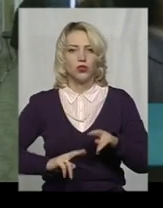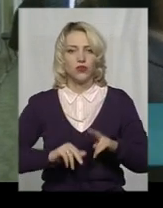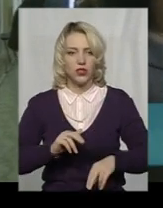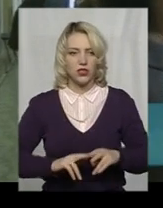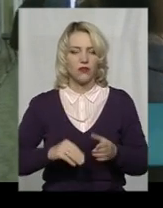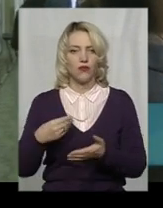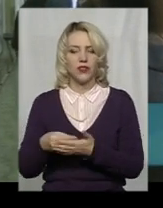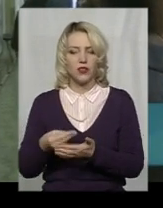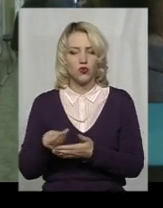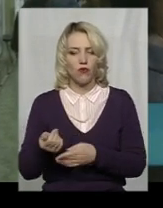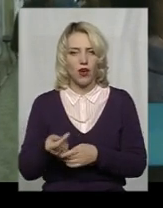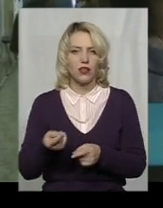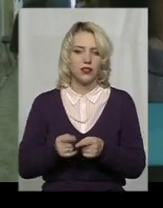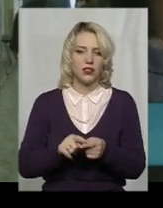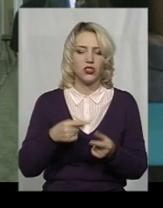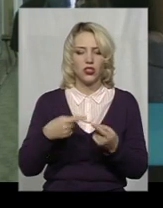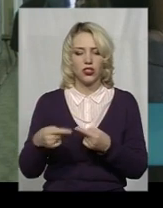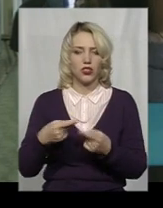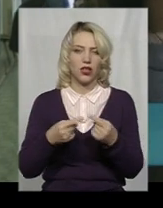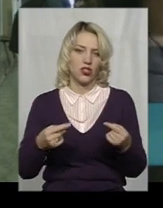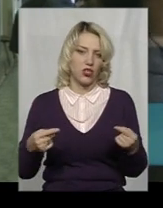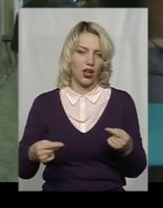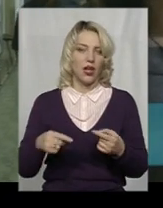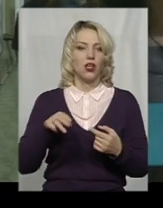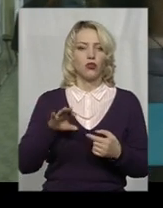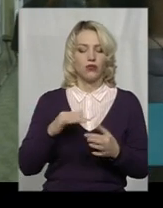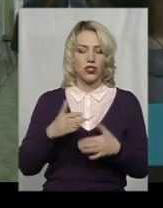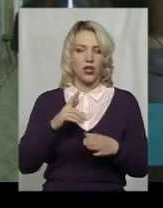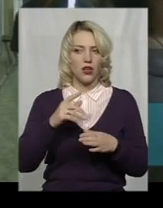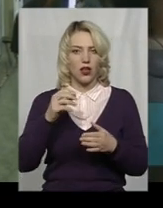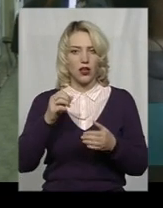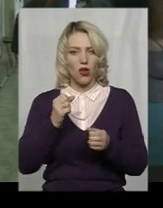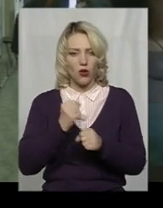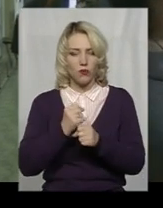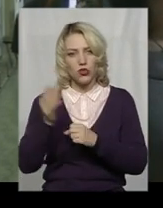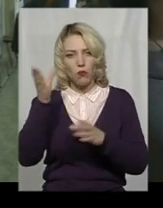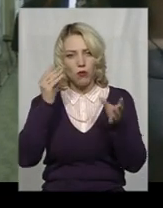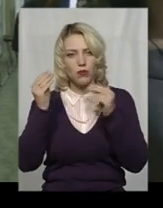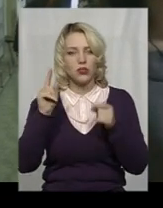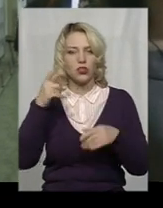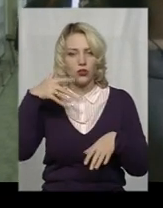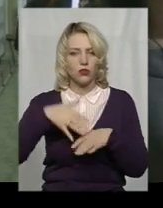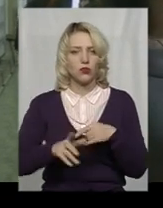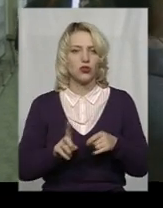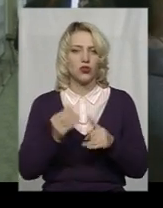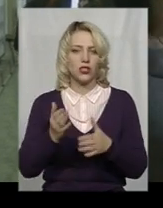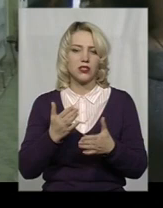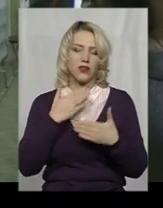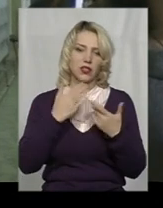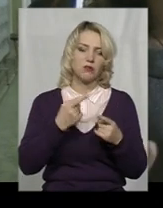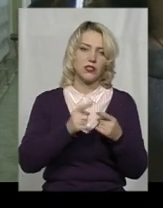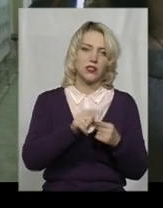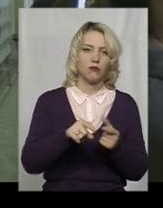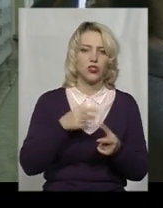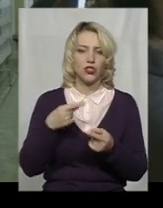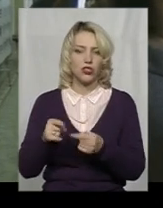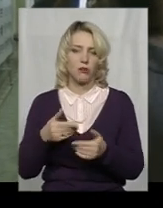фінансування тих чи інших речей, вже собі робиш поміточки і розумієш, що ти звертаєшся з тими чи іншими речами